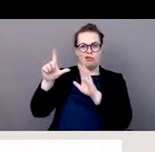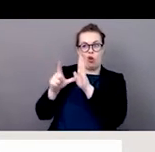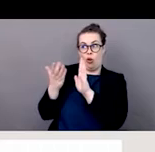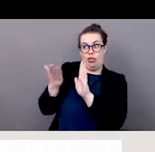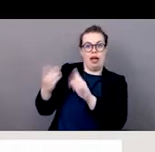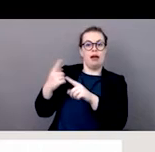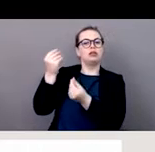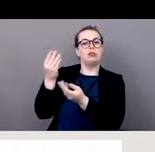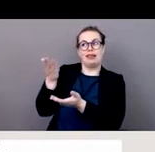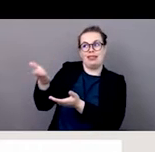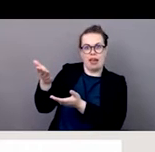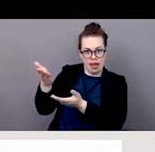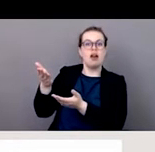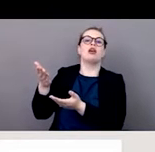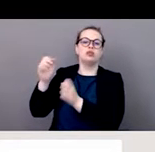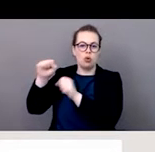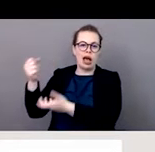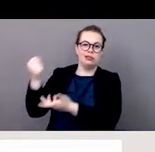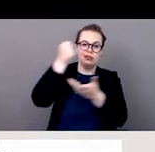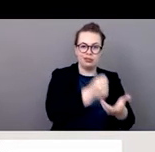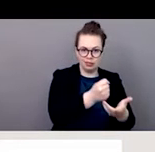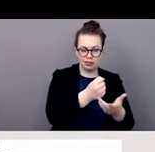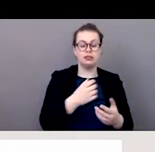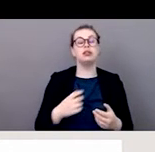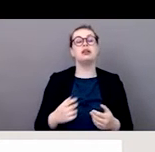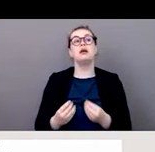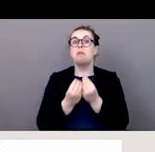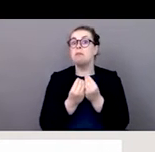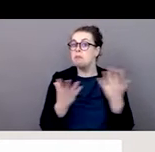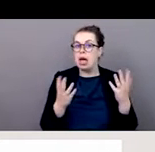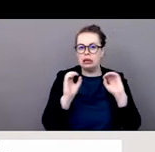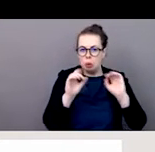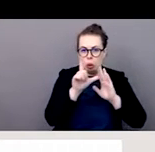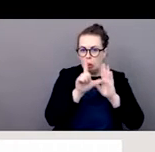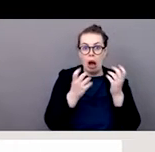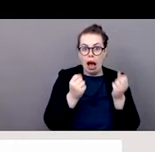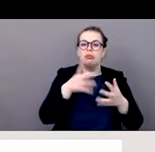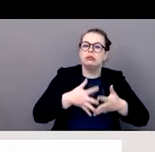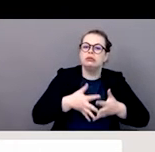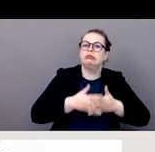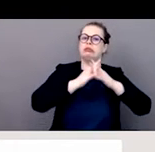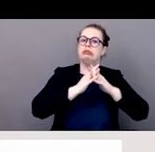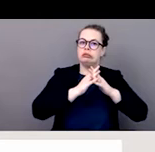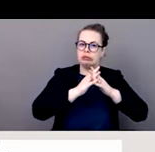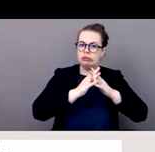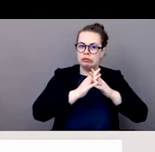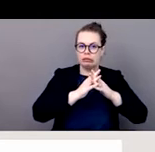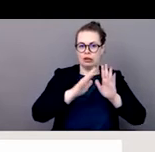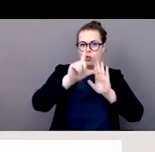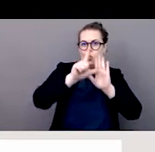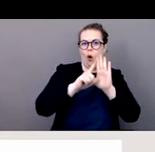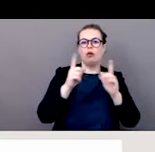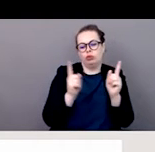impactés. D'autres, à lieu d'introduire aussi certains autres impacts pour faire de sorte à ce qu'ils puissent